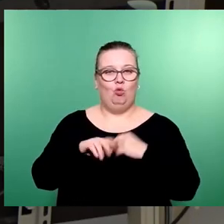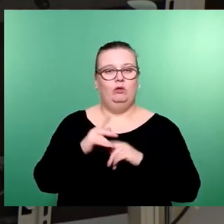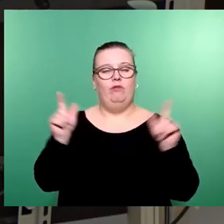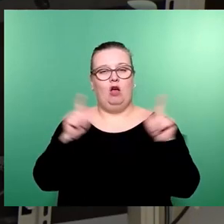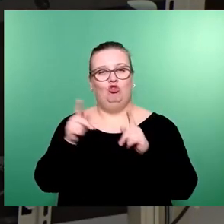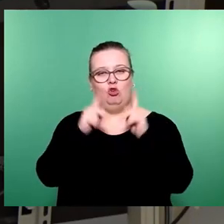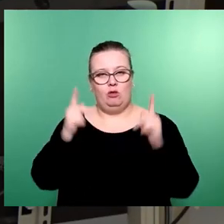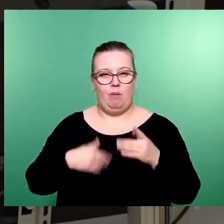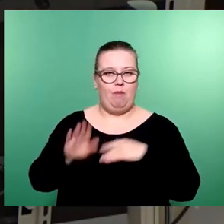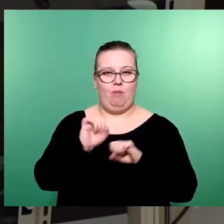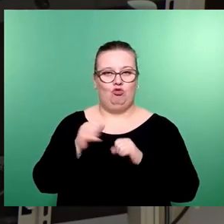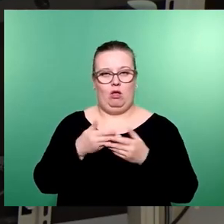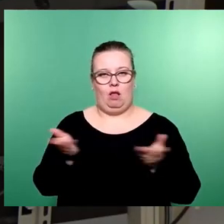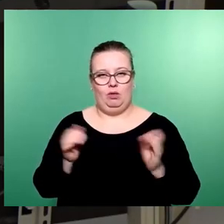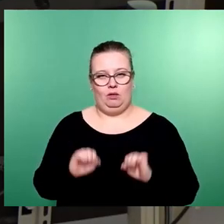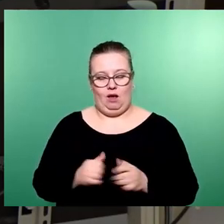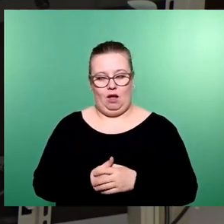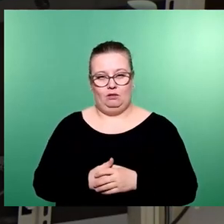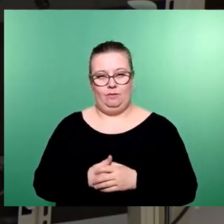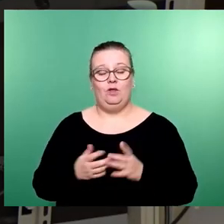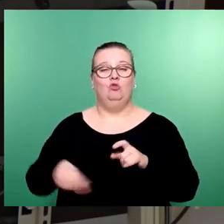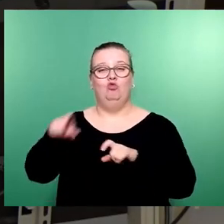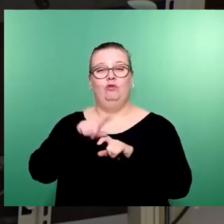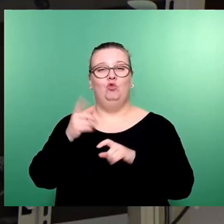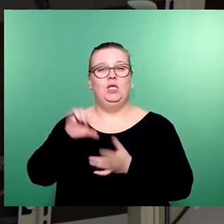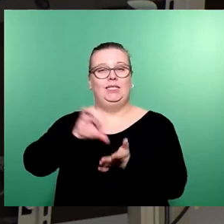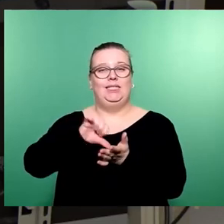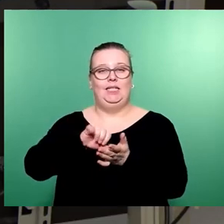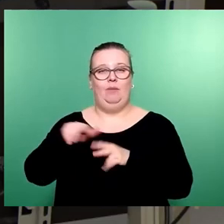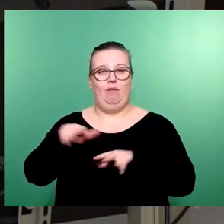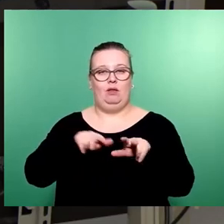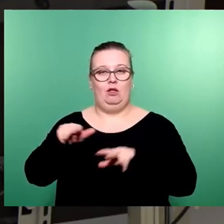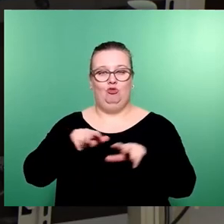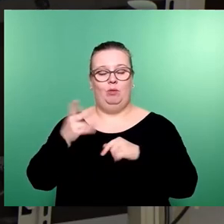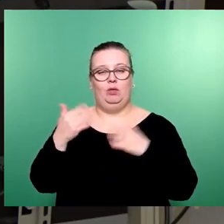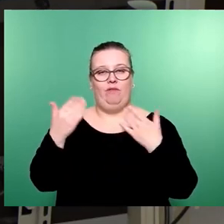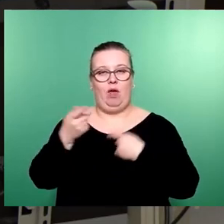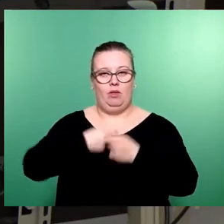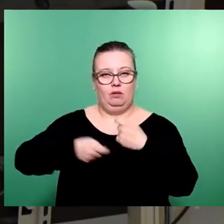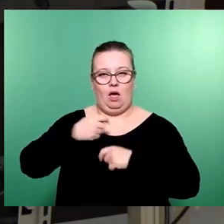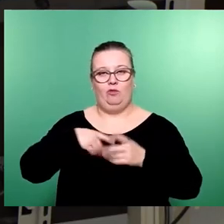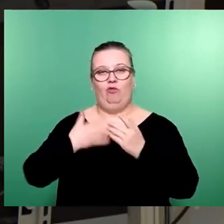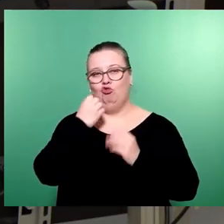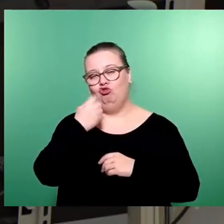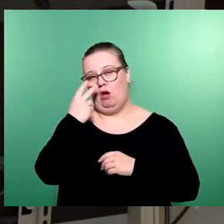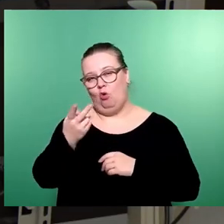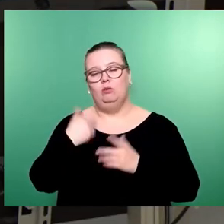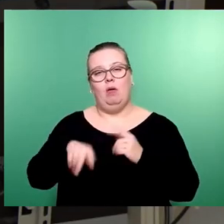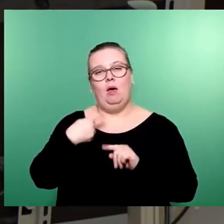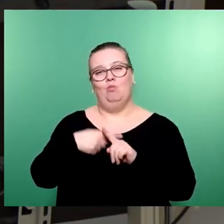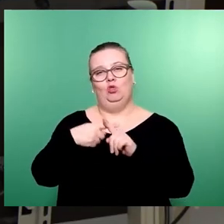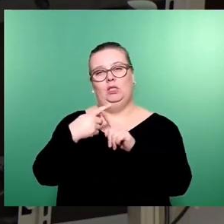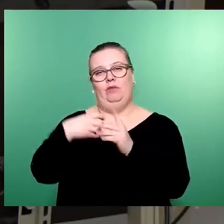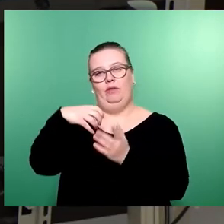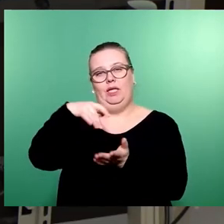mehr Freiraum zu schaffen. Der Zuschuss zum Citymanagement wird erhöht, um dort mit den Gewerbetreibten für eine positive Fortentwicklung der Innenstadt zu